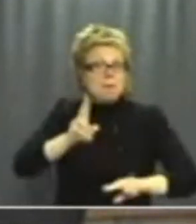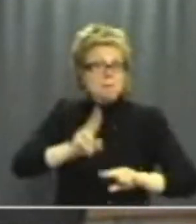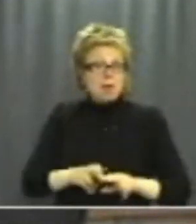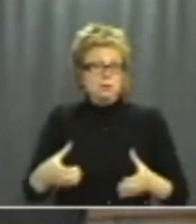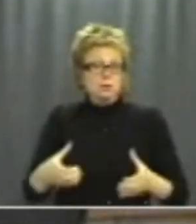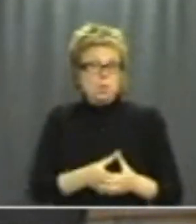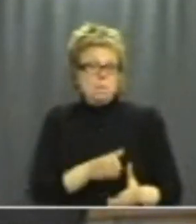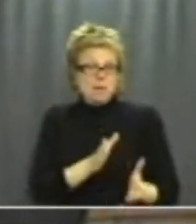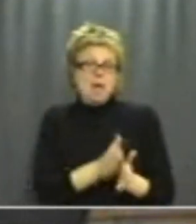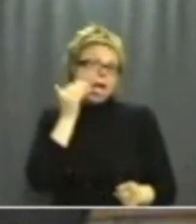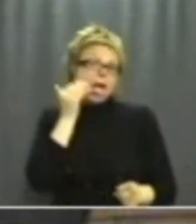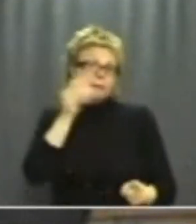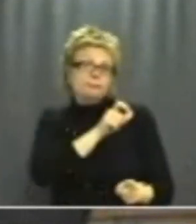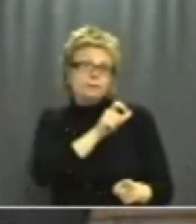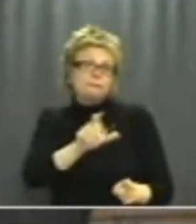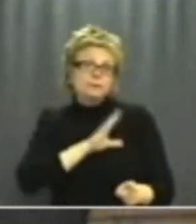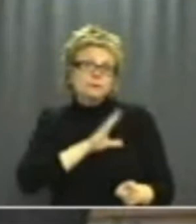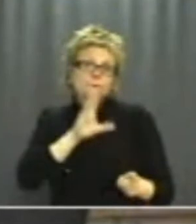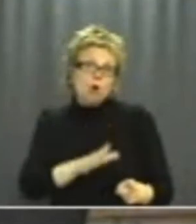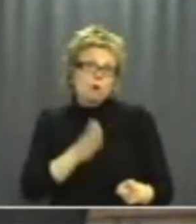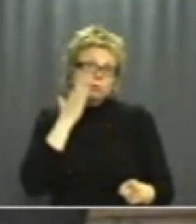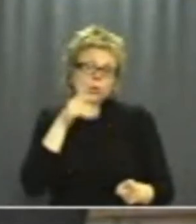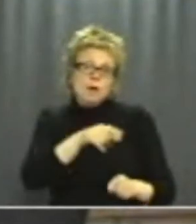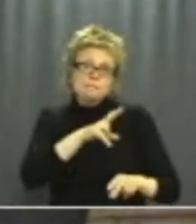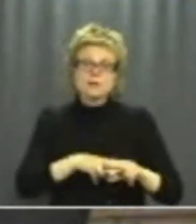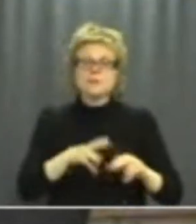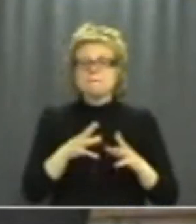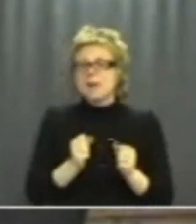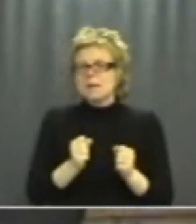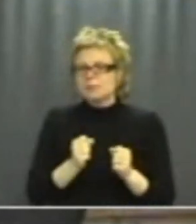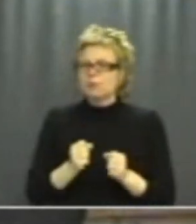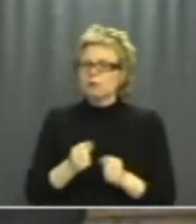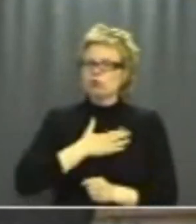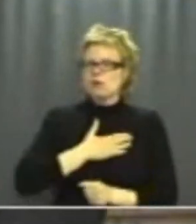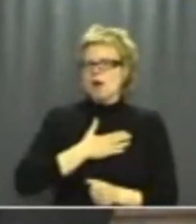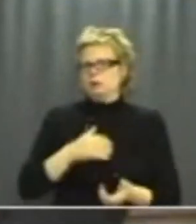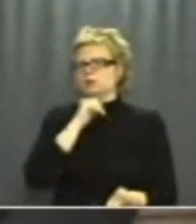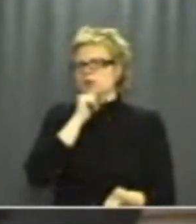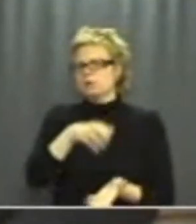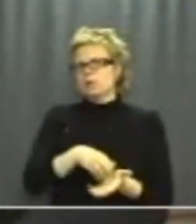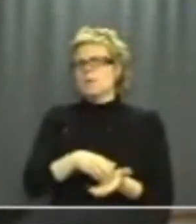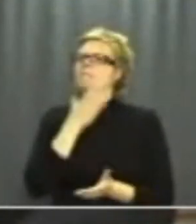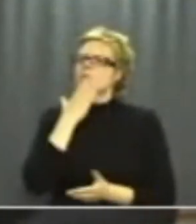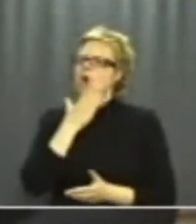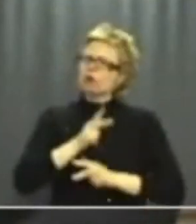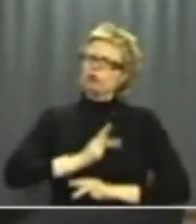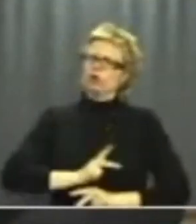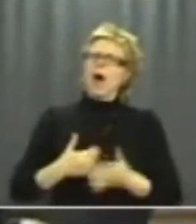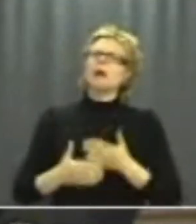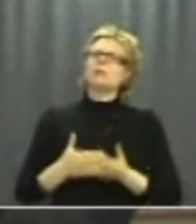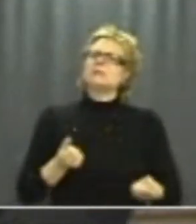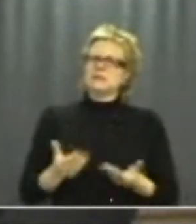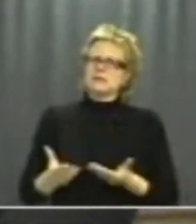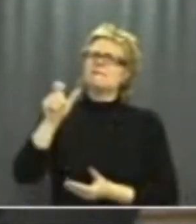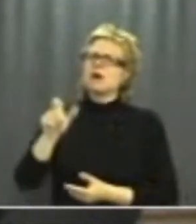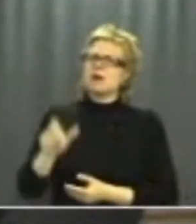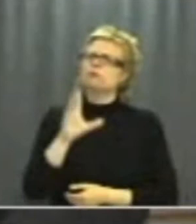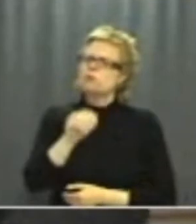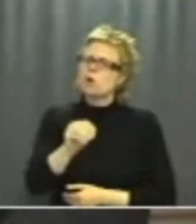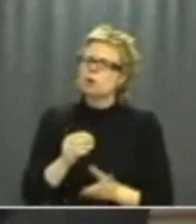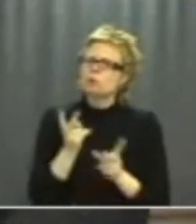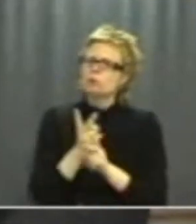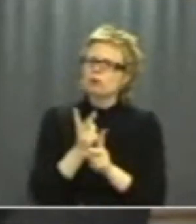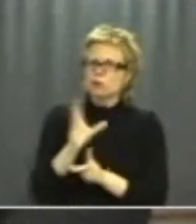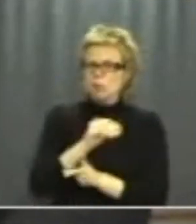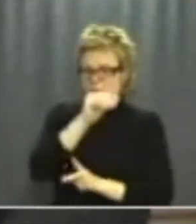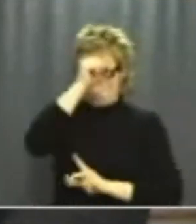med de äldre som finns där och så vidare. Men jag har också tyckt att kommunen är en väldigt intressant och bra och trygg arbetsgivare. Då kan det vara svårt att på